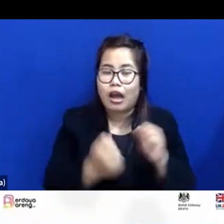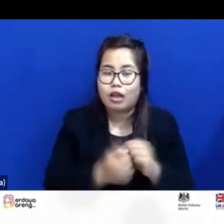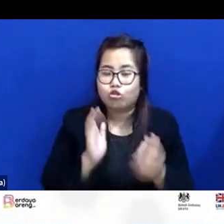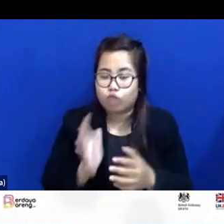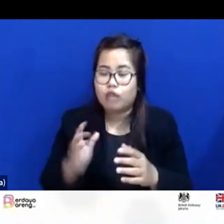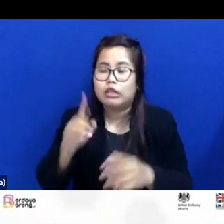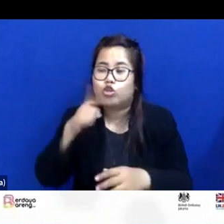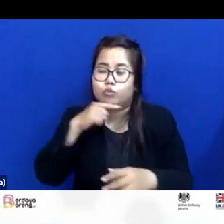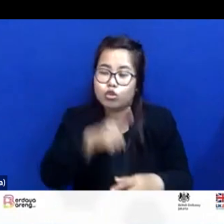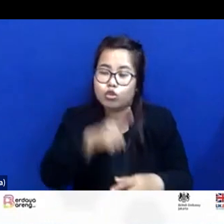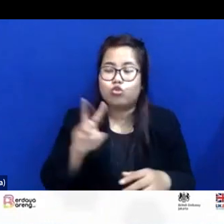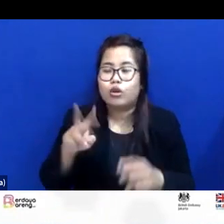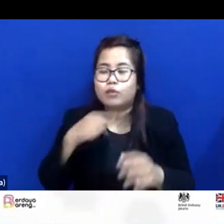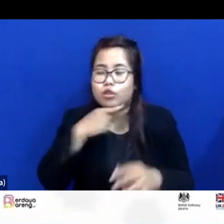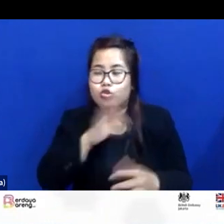pengadilan negeri.